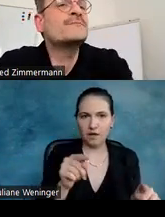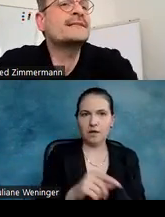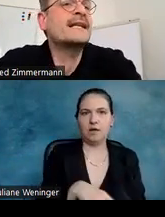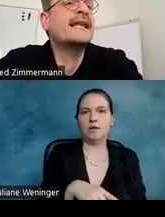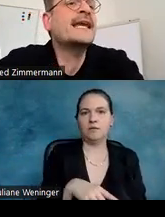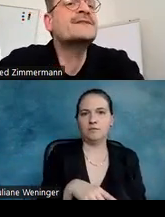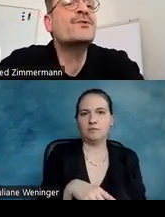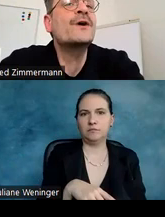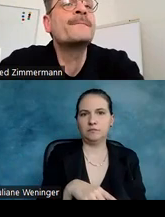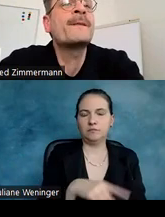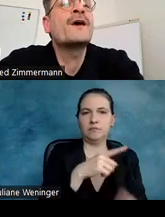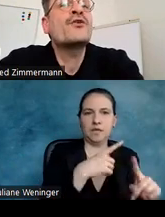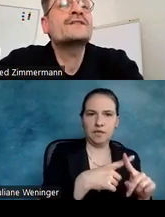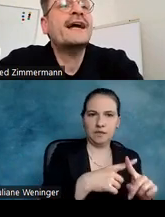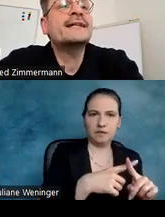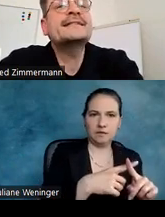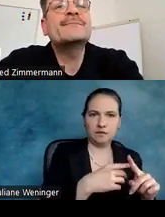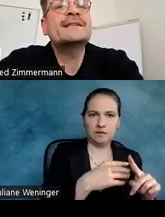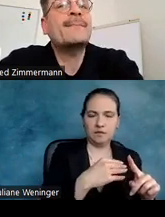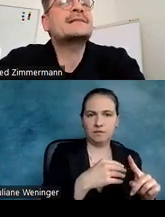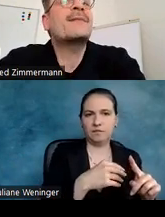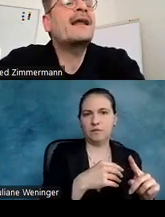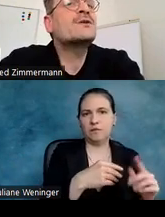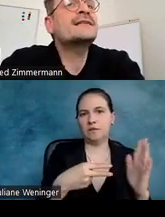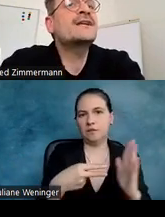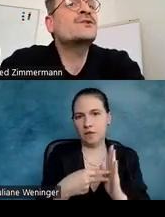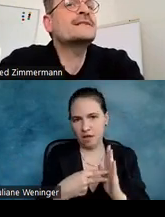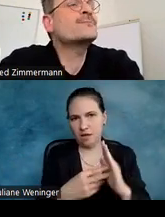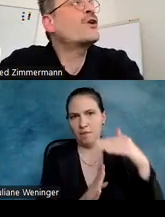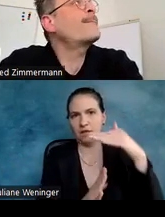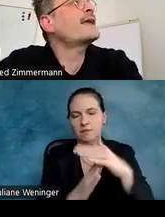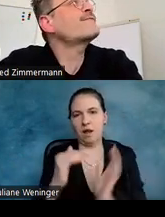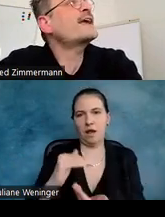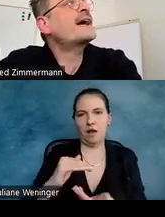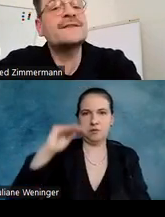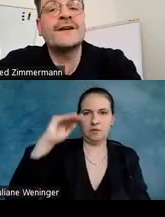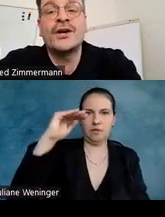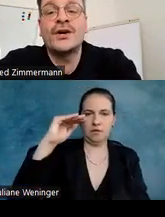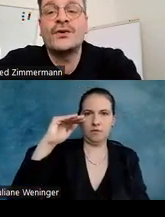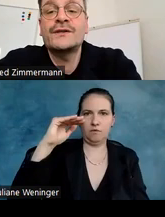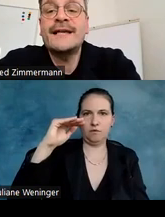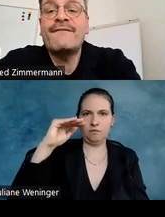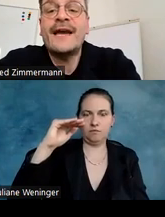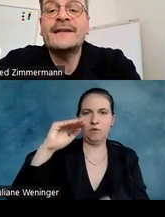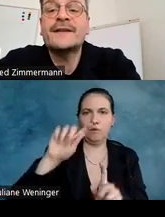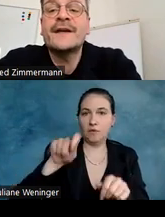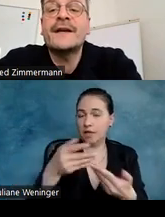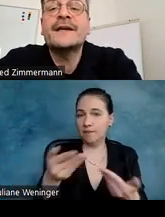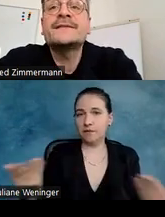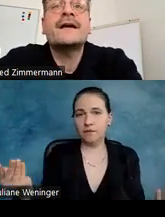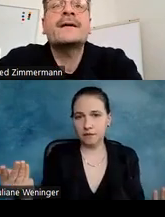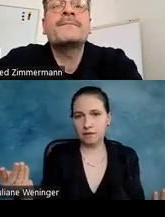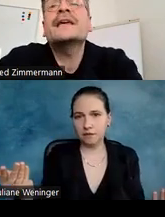Zentrums, die kleine x-Höhe und teilen die mit der Maximalausdehnung und Sie bekommen einen Wert. Und dieser Wert